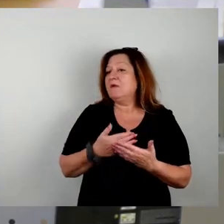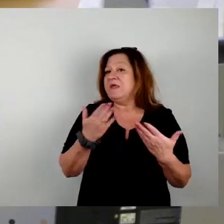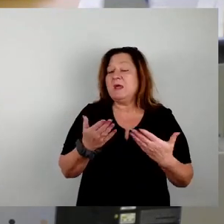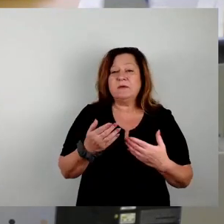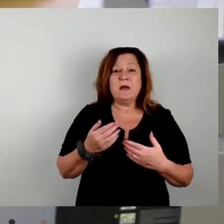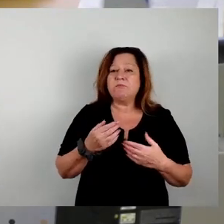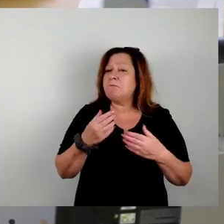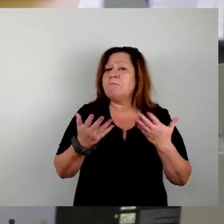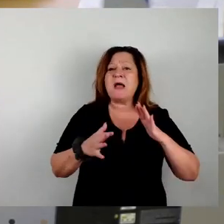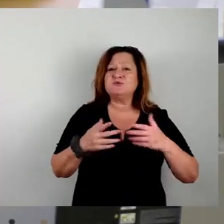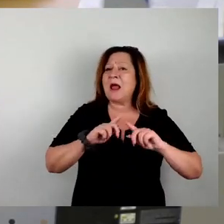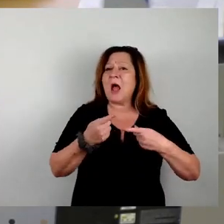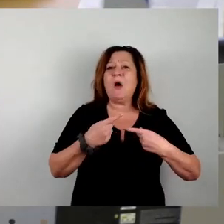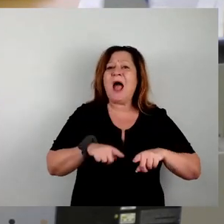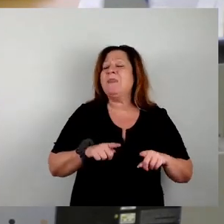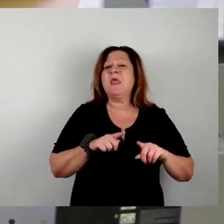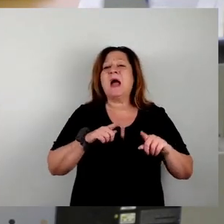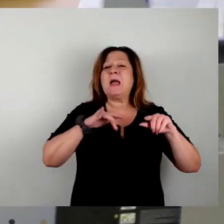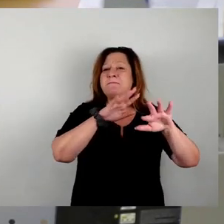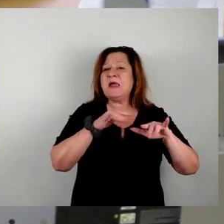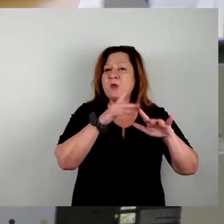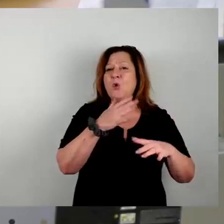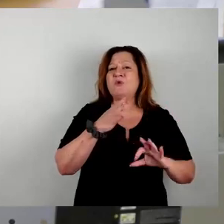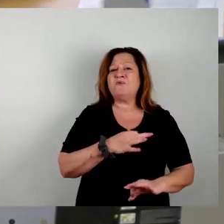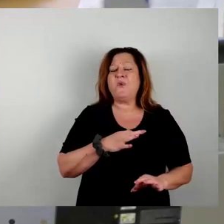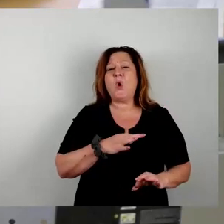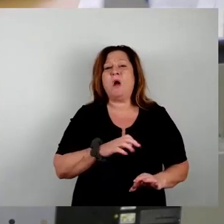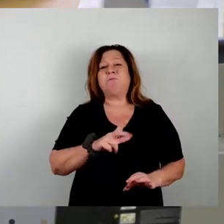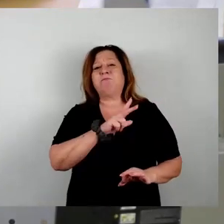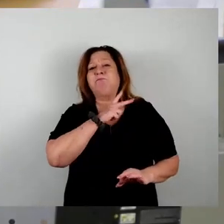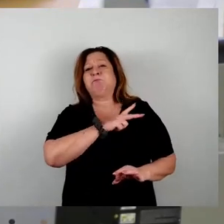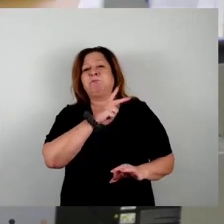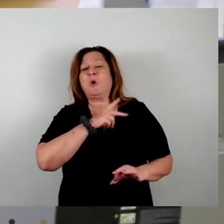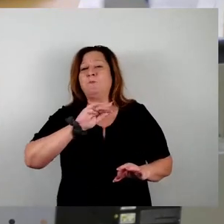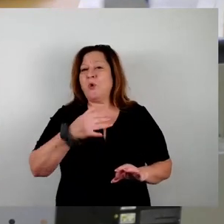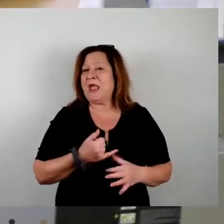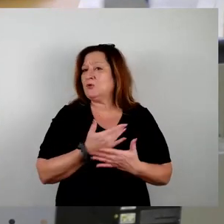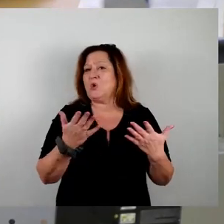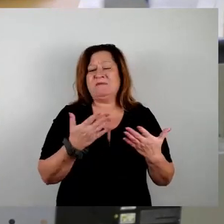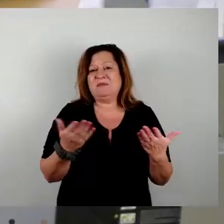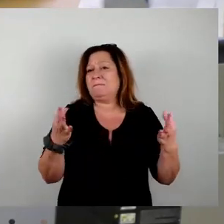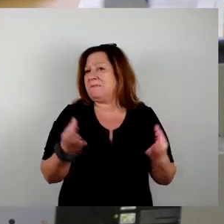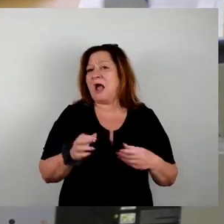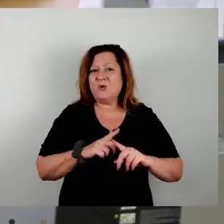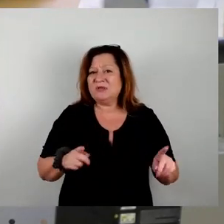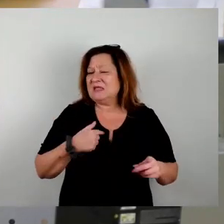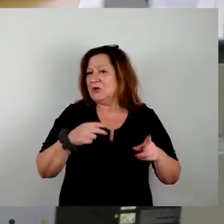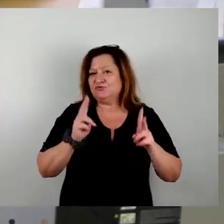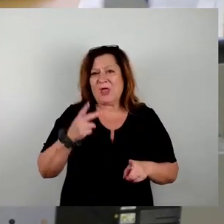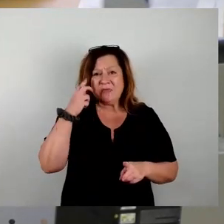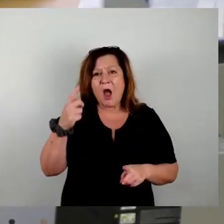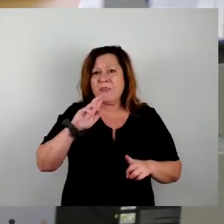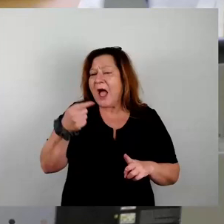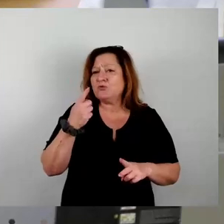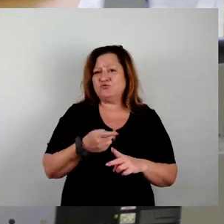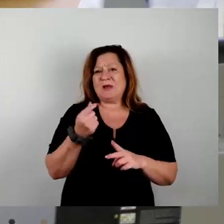Prestigeprojekte, ideologisches und irgendwas Überflüssiges, was wir so im Stadtrat immer beschließen, ausgegeben werden, sind das ja